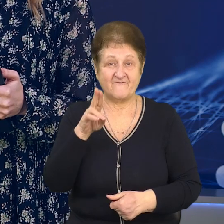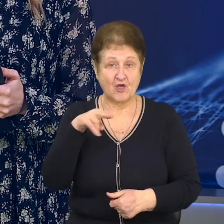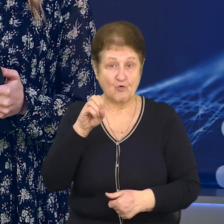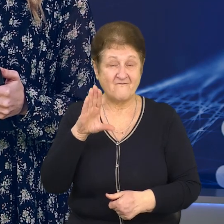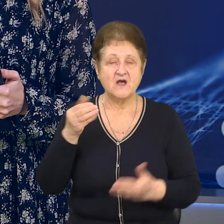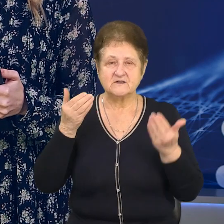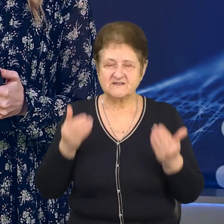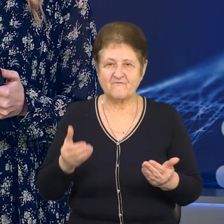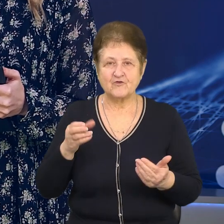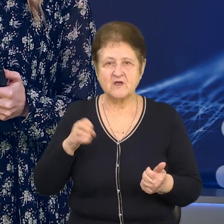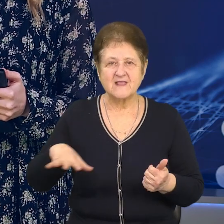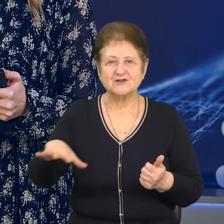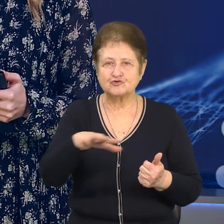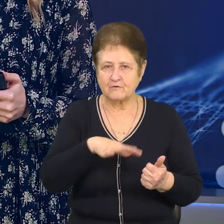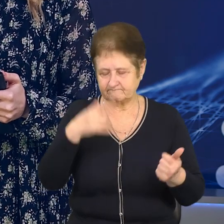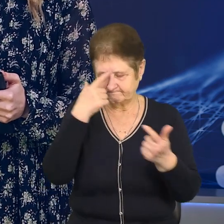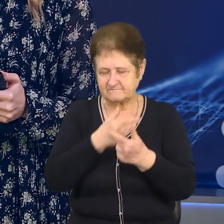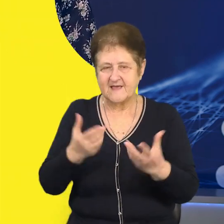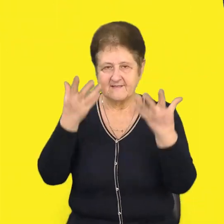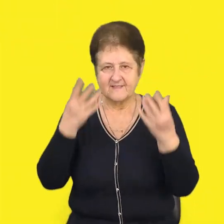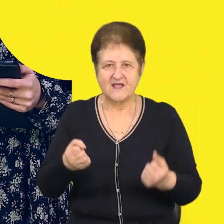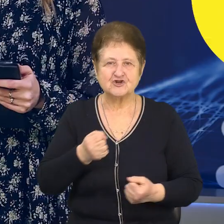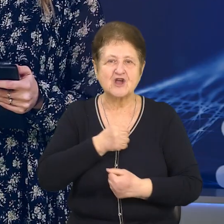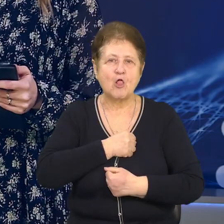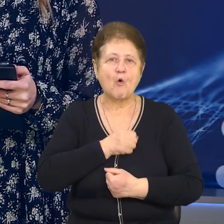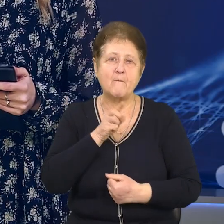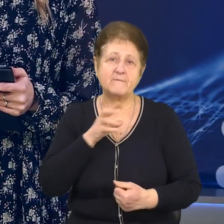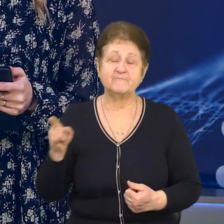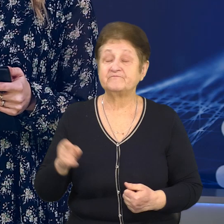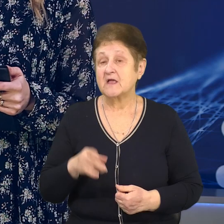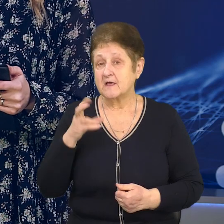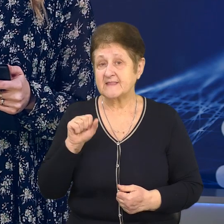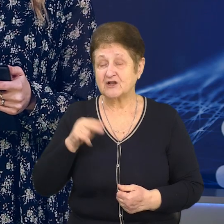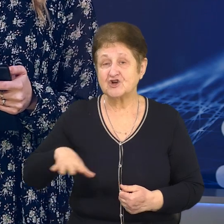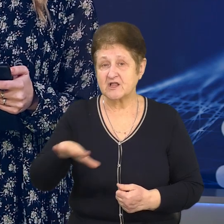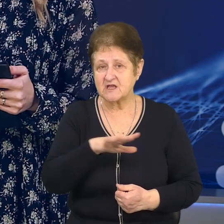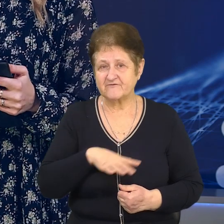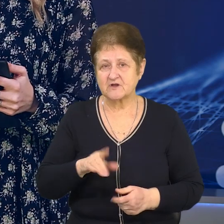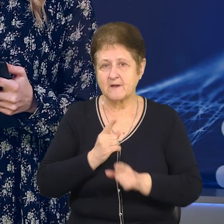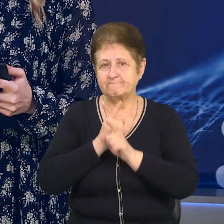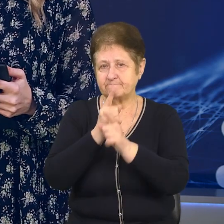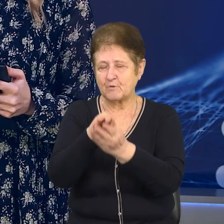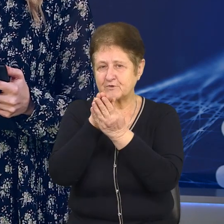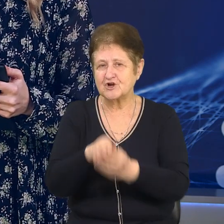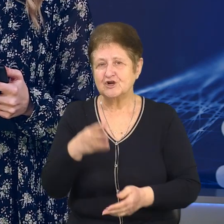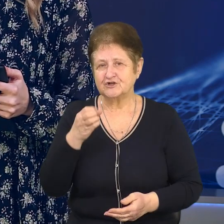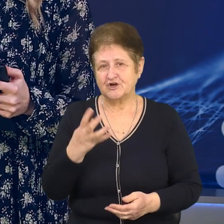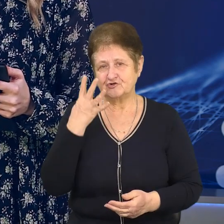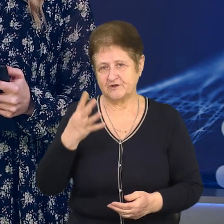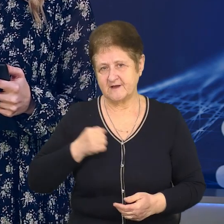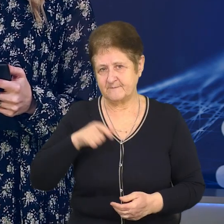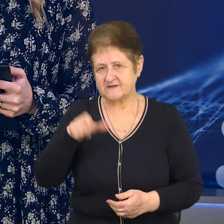сьогодні на Сновщині оголошено день жалоби. На Чернігівщині попрощалися із чотирма бійцями, які